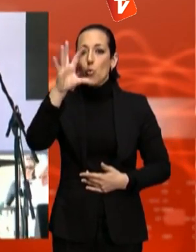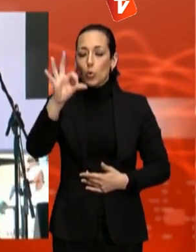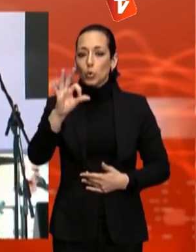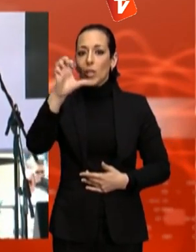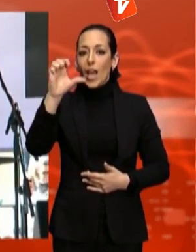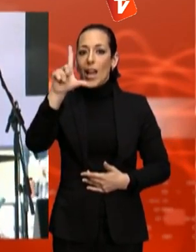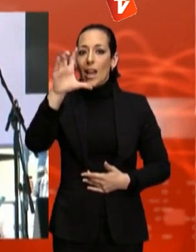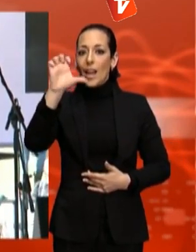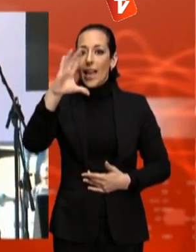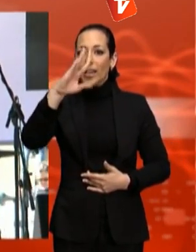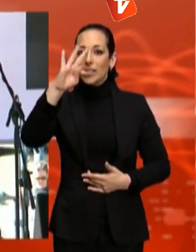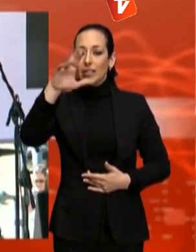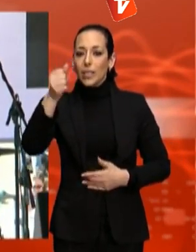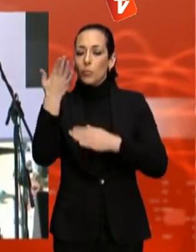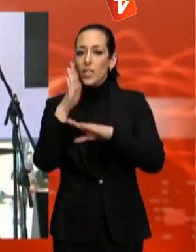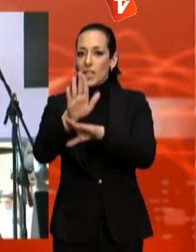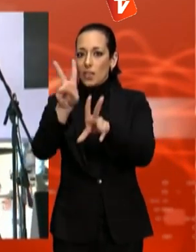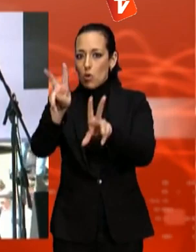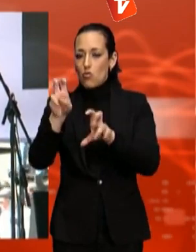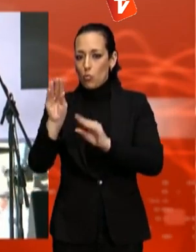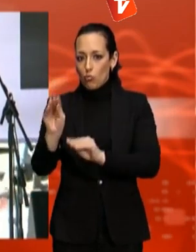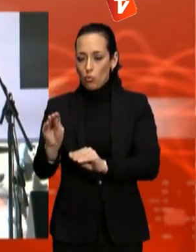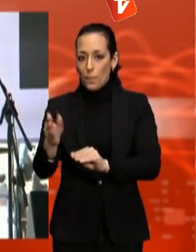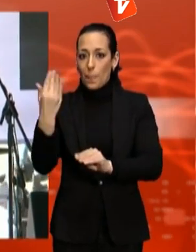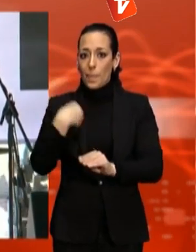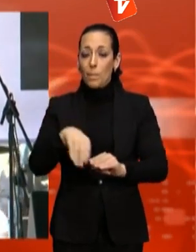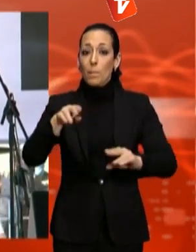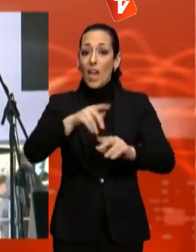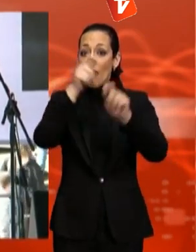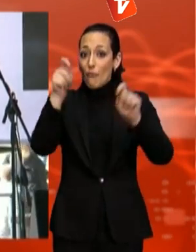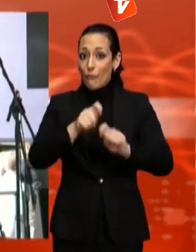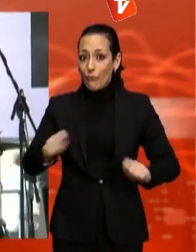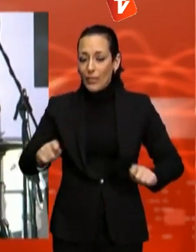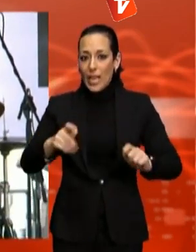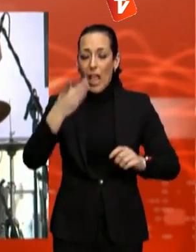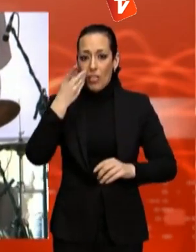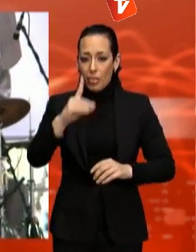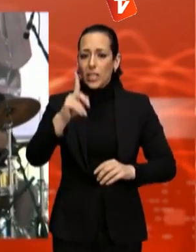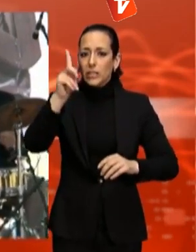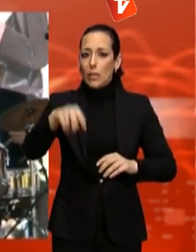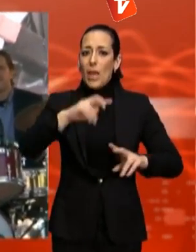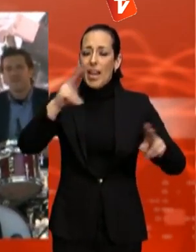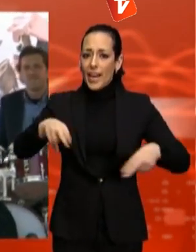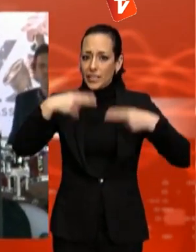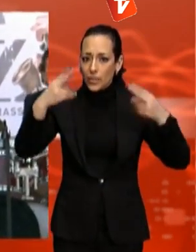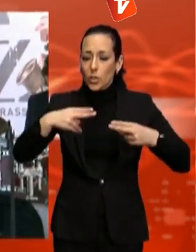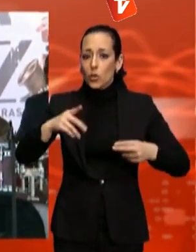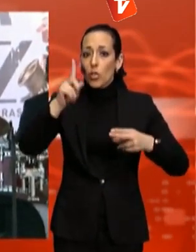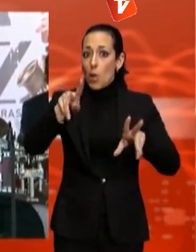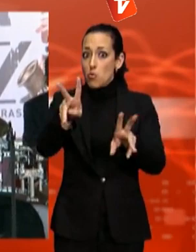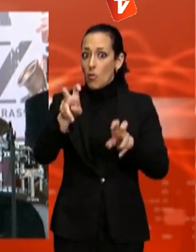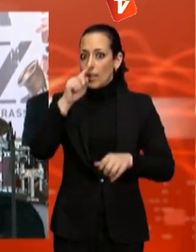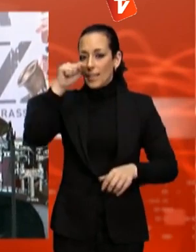presentació de l'àlbum Adlibitum. La fira del disc, restauració i com a novetat un servei de pàrquing de bici gratuït,